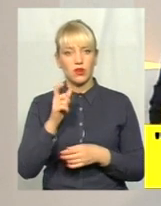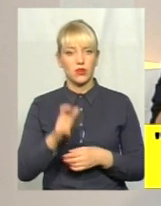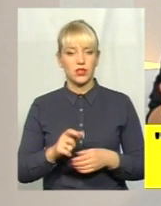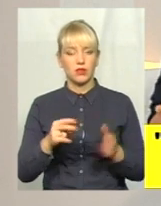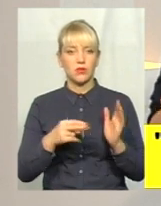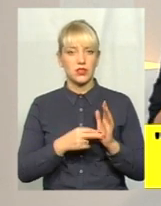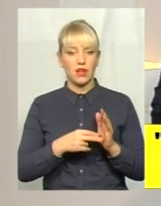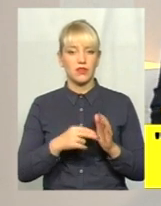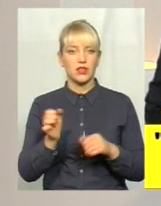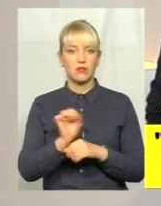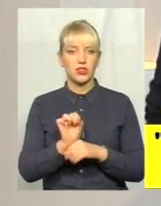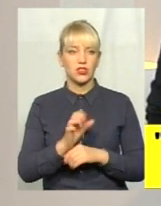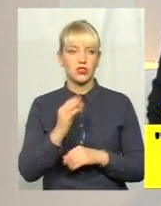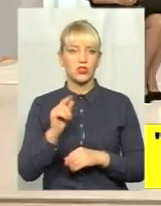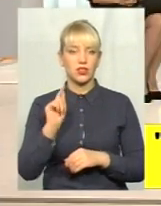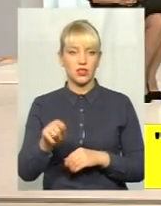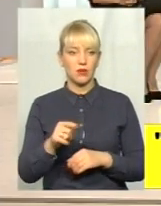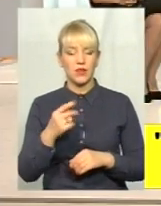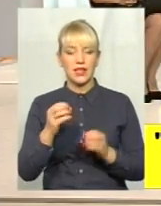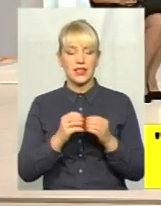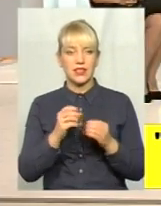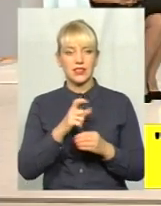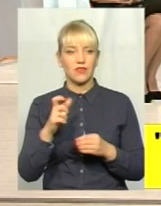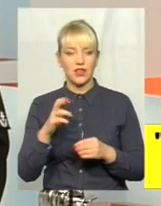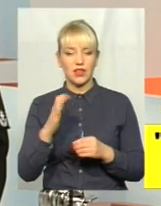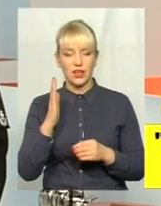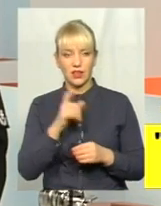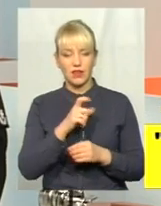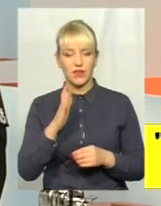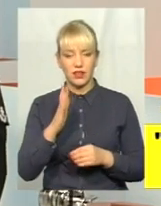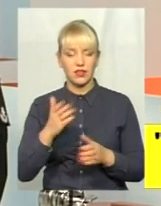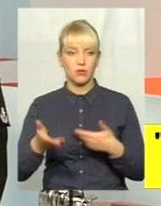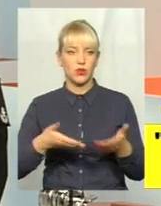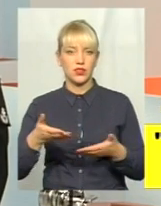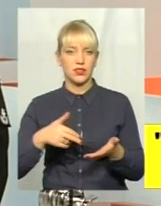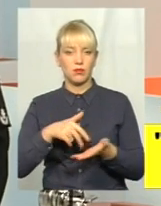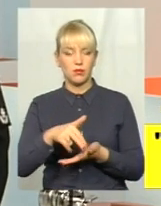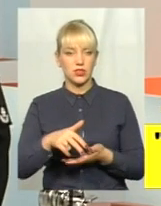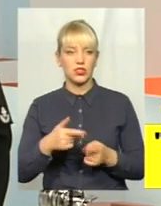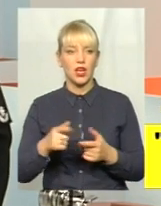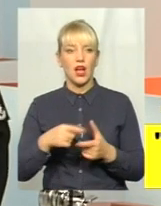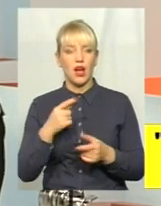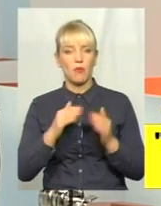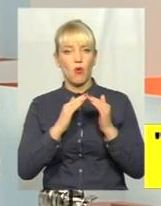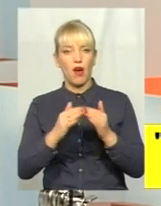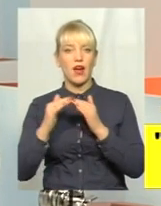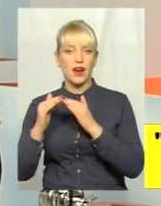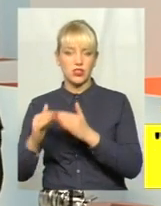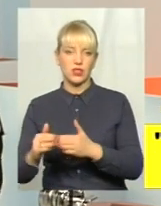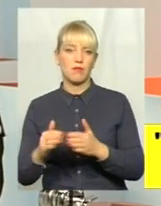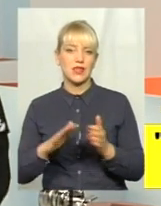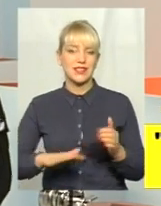машину, і ще там 10 хвилин пройтися пішки. Або гаражні масиви якісь є, до яких також треба йти. Ну,